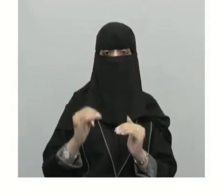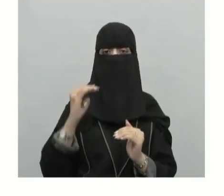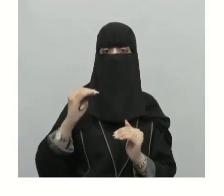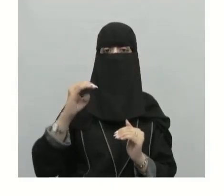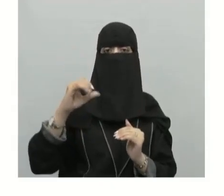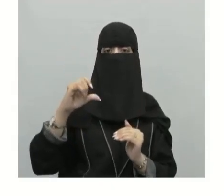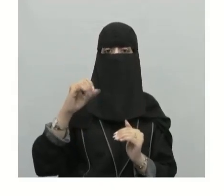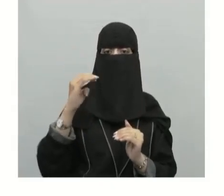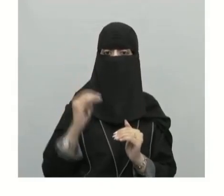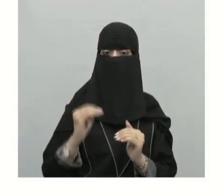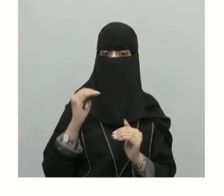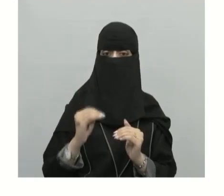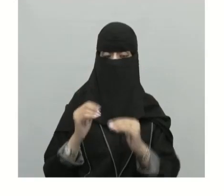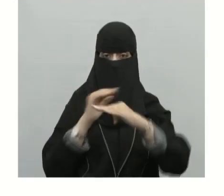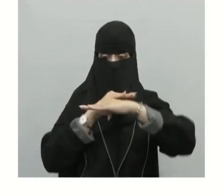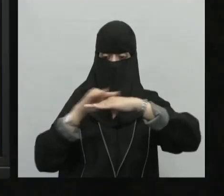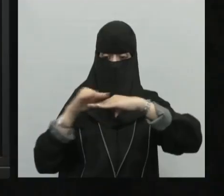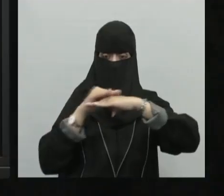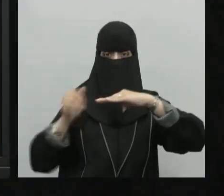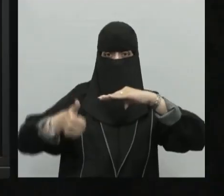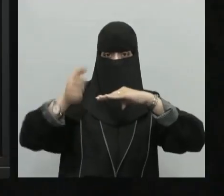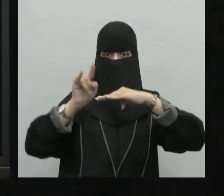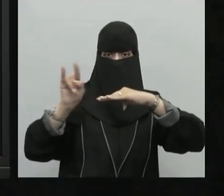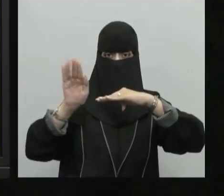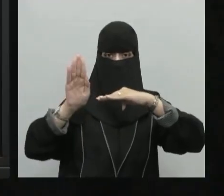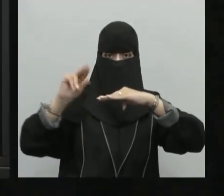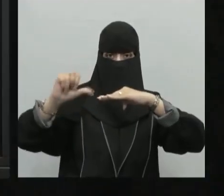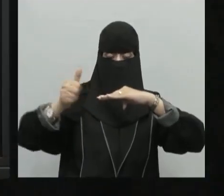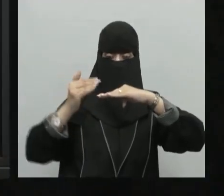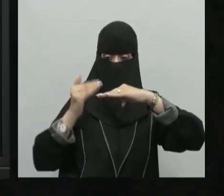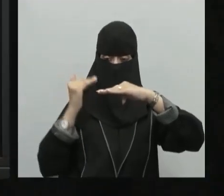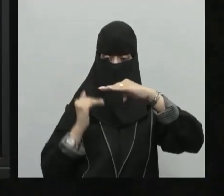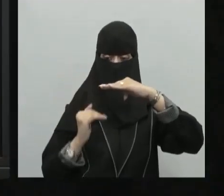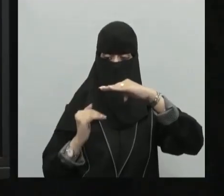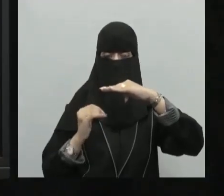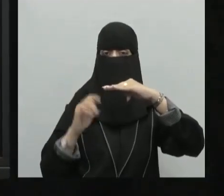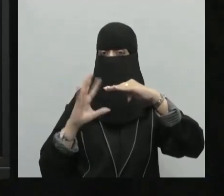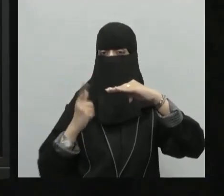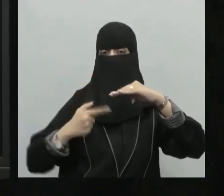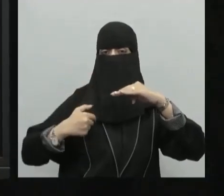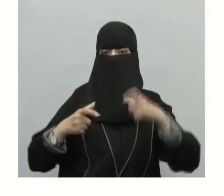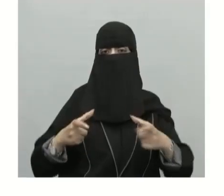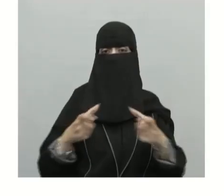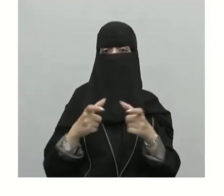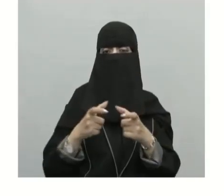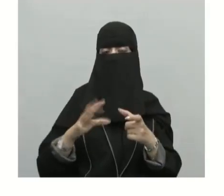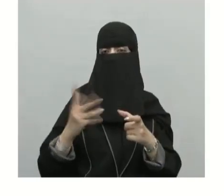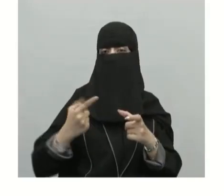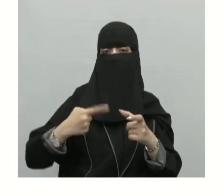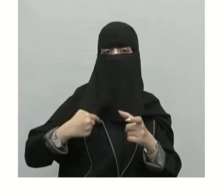جنوباً نتجه جنوباً هي دائرة الجدي ويرمز لها أين هو مدار